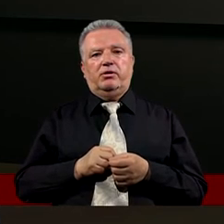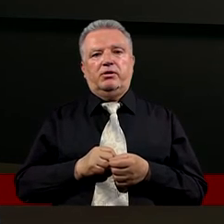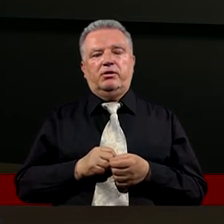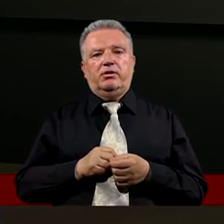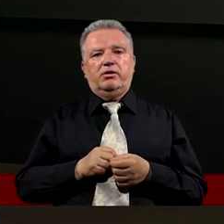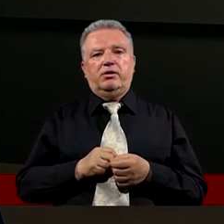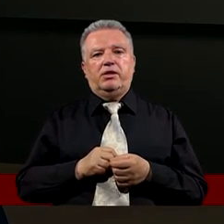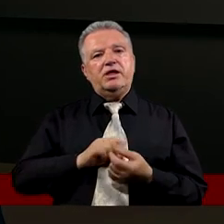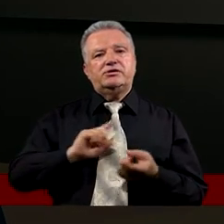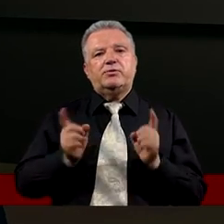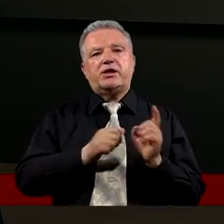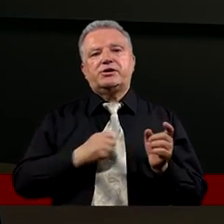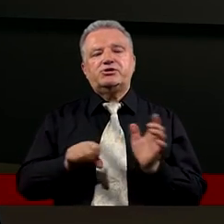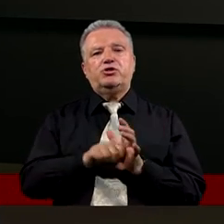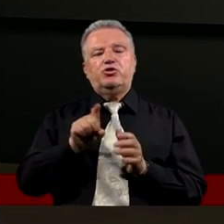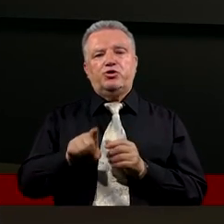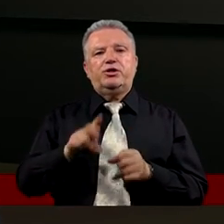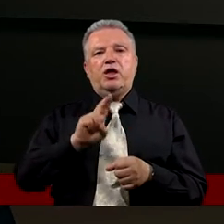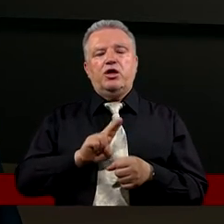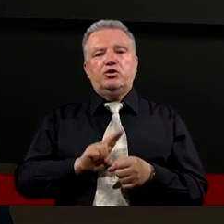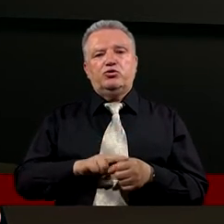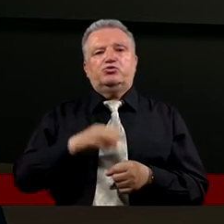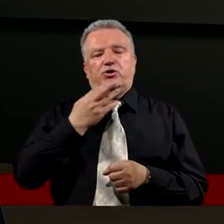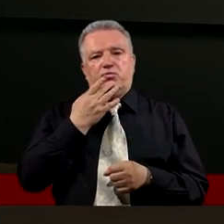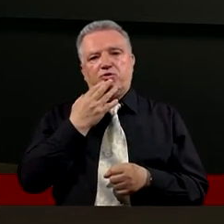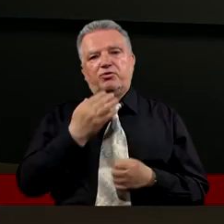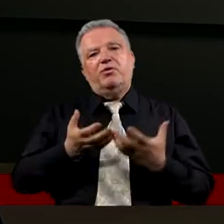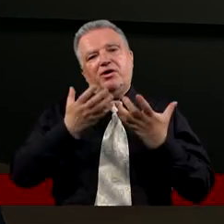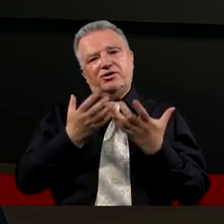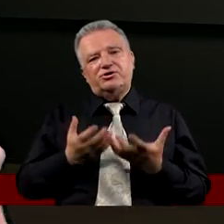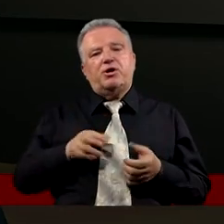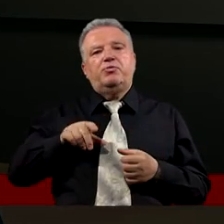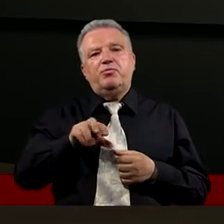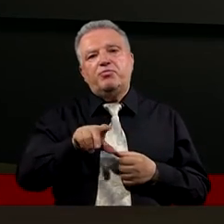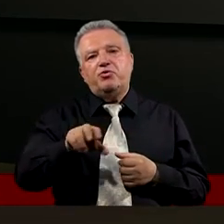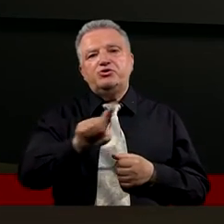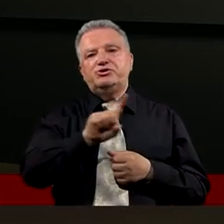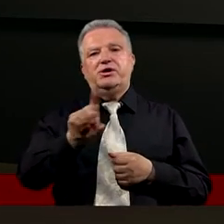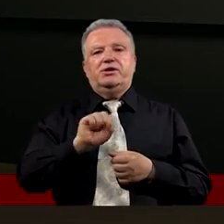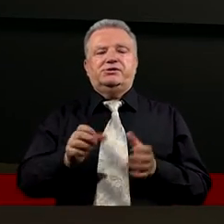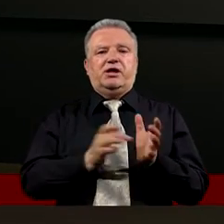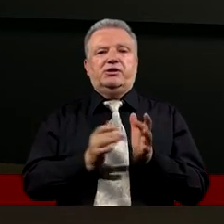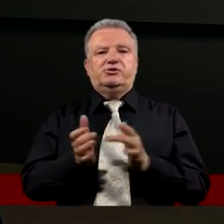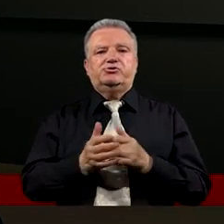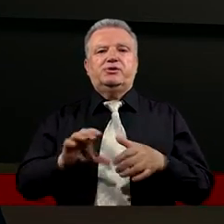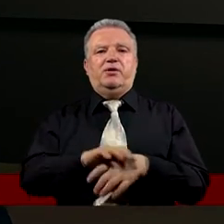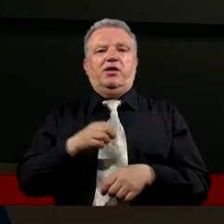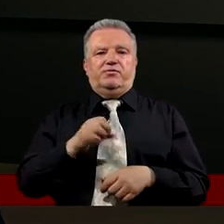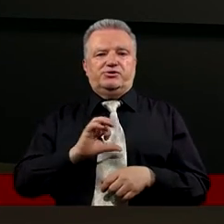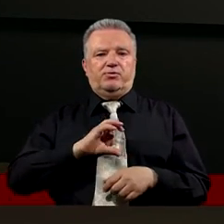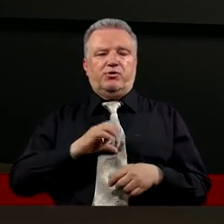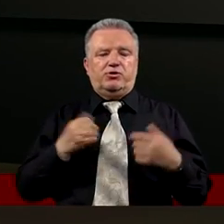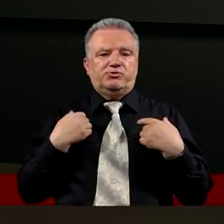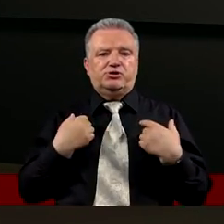A więc zwraca się do tych Którzy wyrażają takie pragnienie Chciałbym pójść za Jezusem W swoim życiu Chciałbym